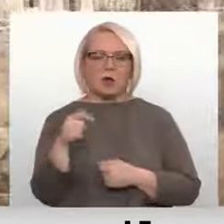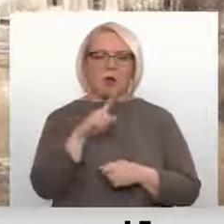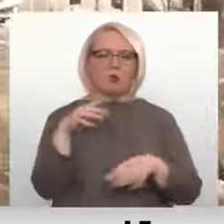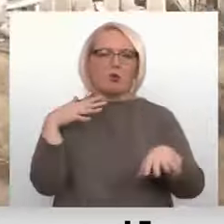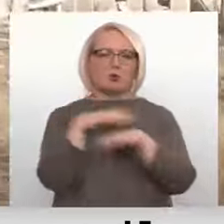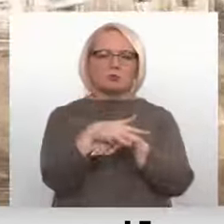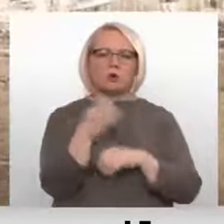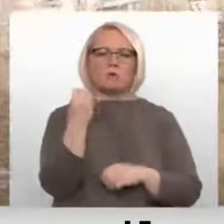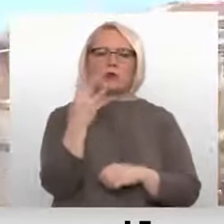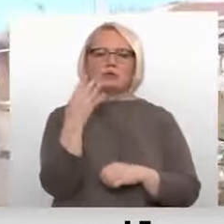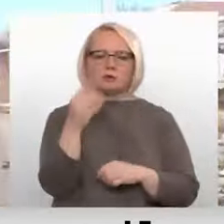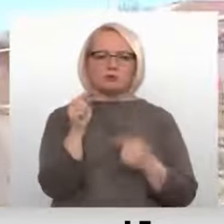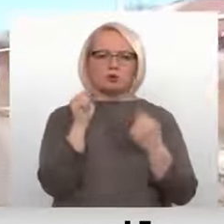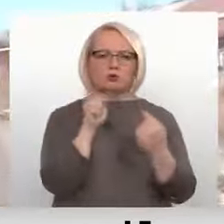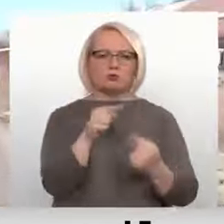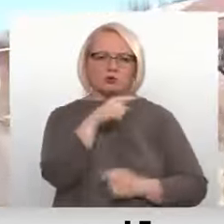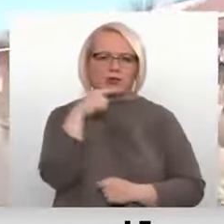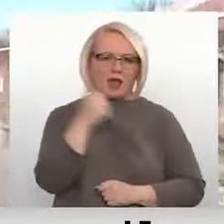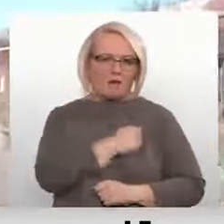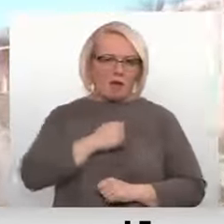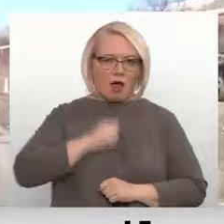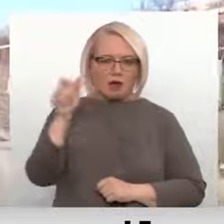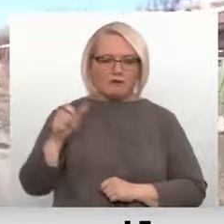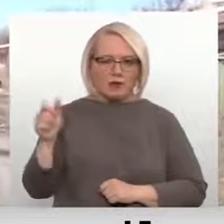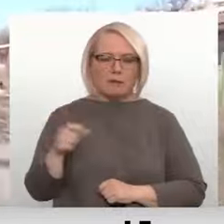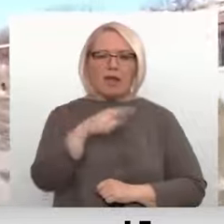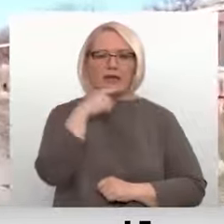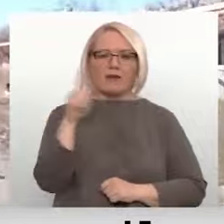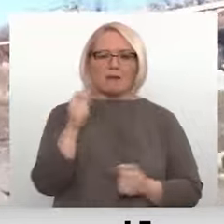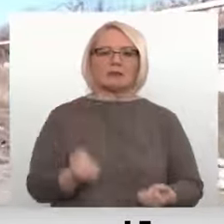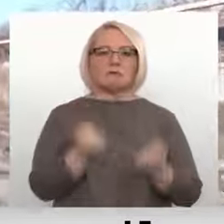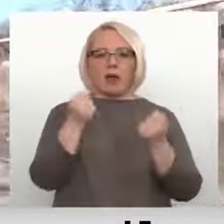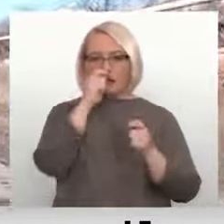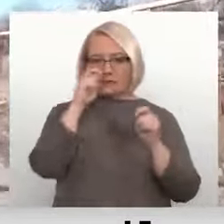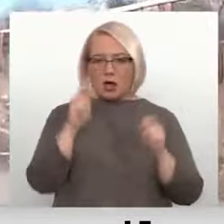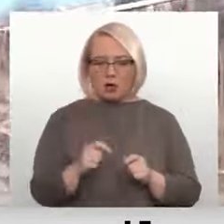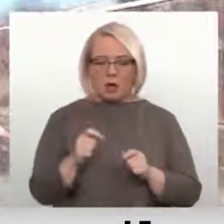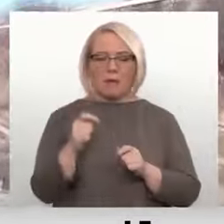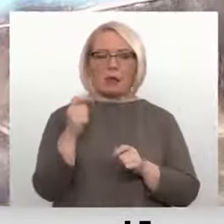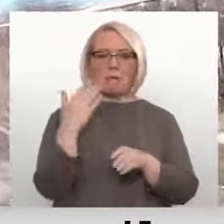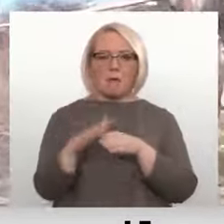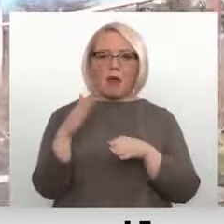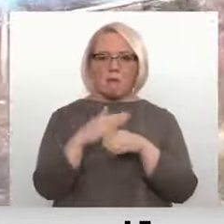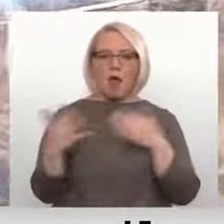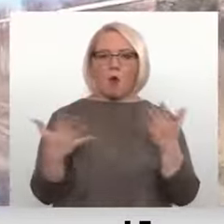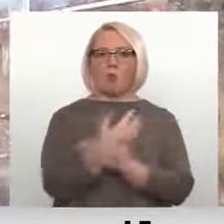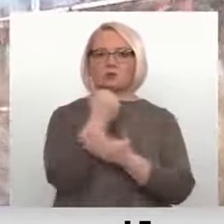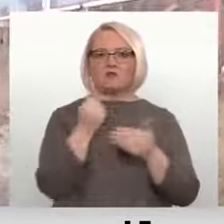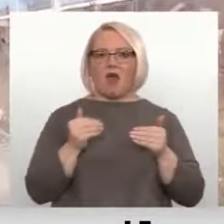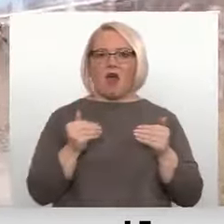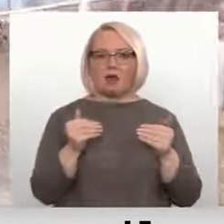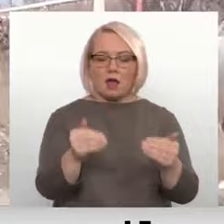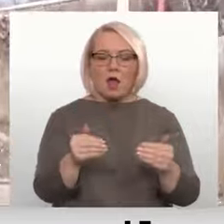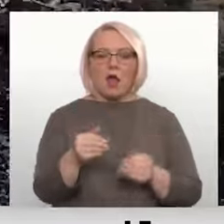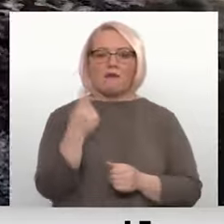tūkstoši pretinieka karavīru. Krievi piedzīvo smagu zaudējumus, taču pamazām gūst panākumus. Ziņots, ka vienā